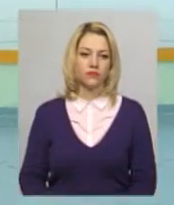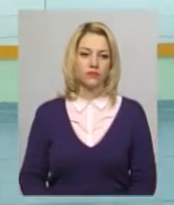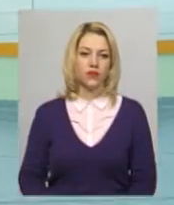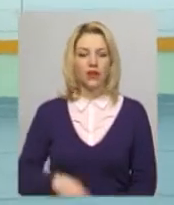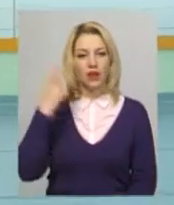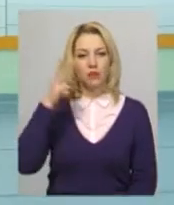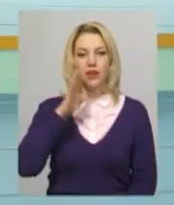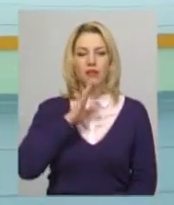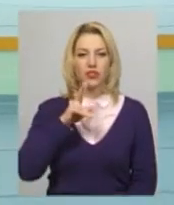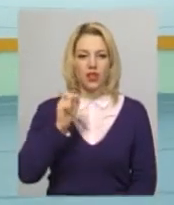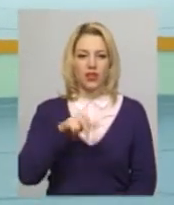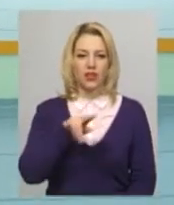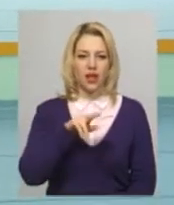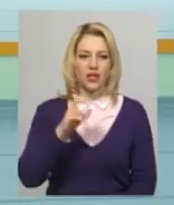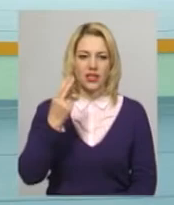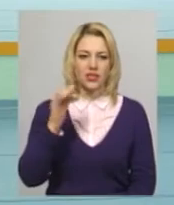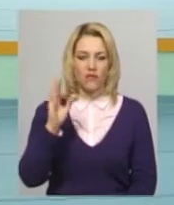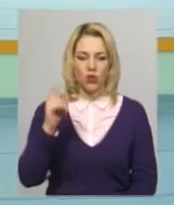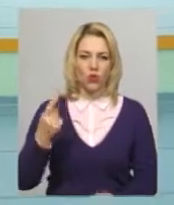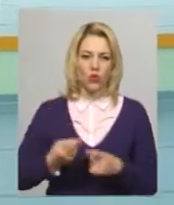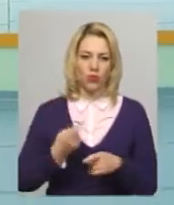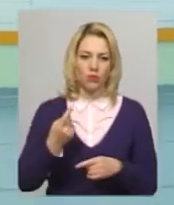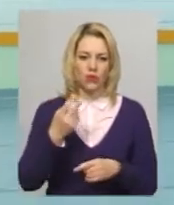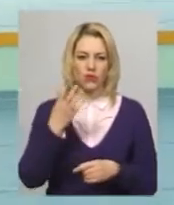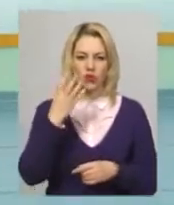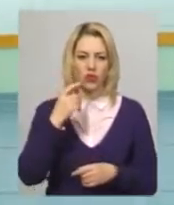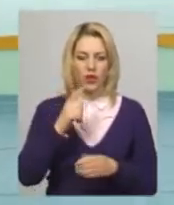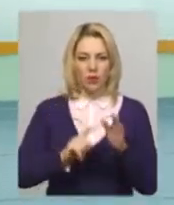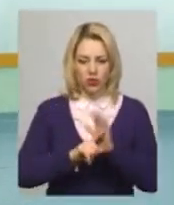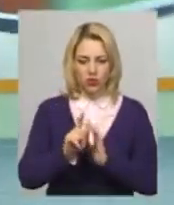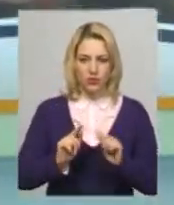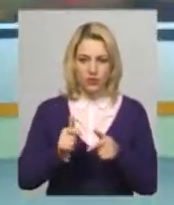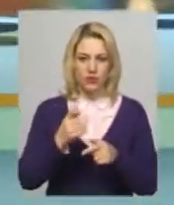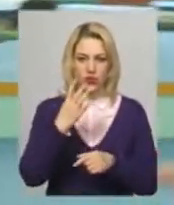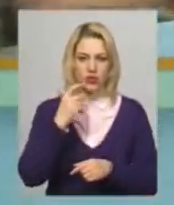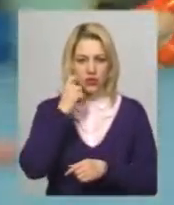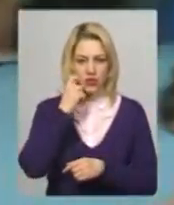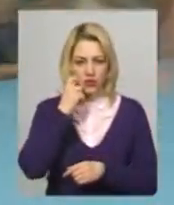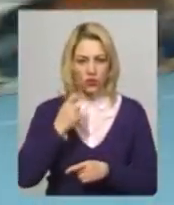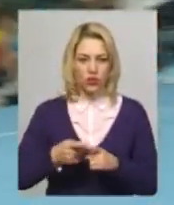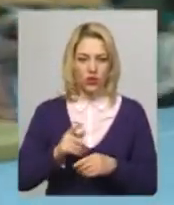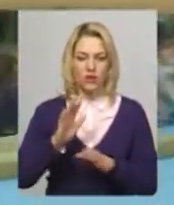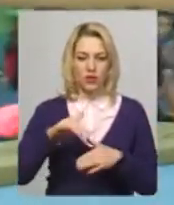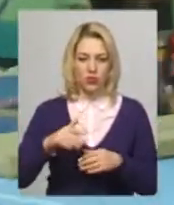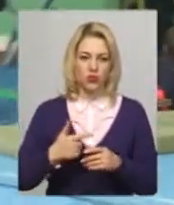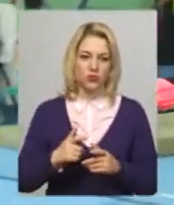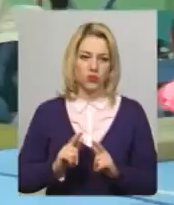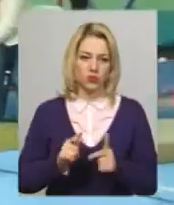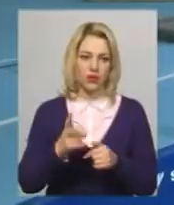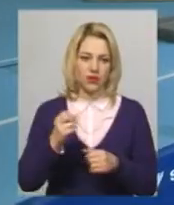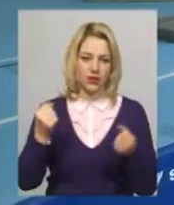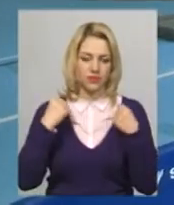Хмельничанка Дар'я Цвіргунг перший виступ гімнастик побачила у 4-річному віці. Наступного дня дівчину-батьки відвели на секцію спортивної гімнастики.